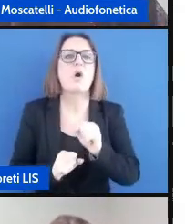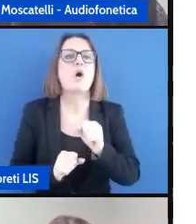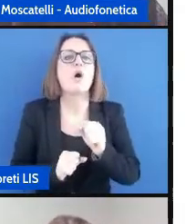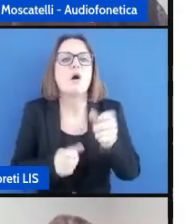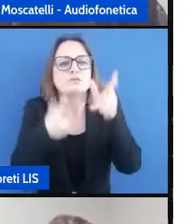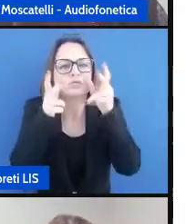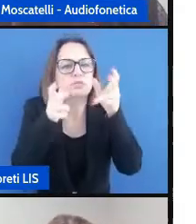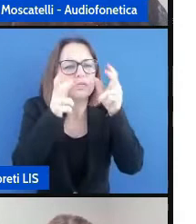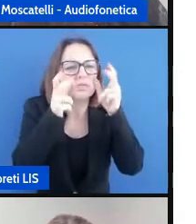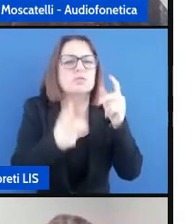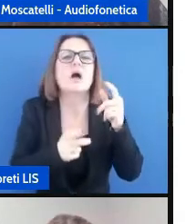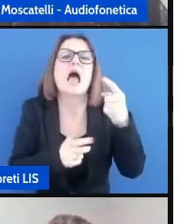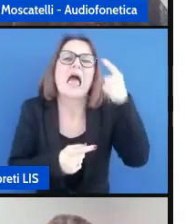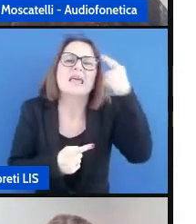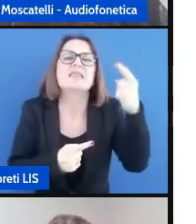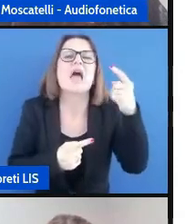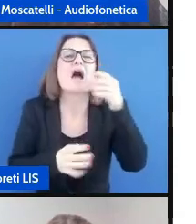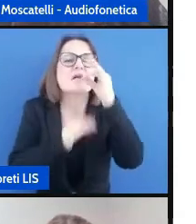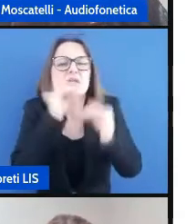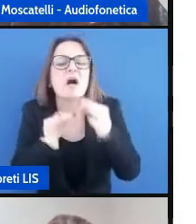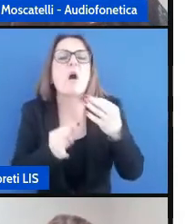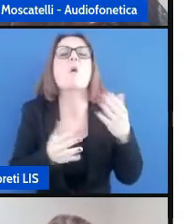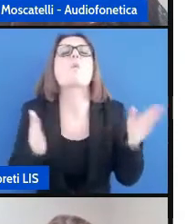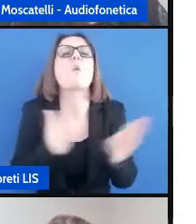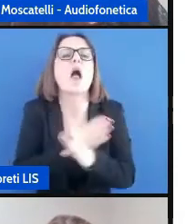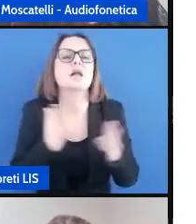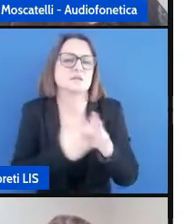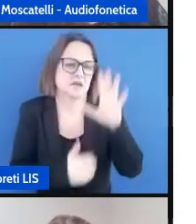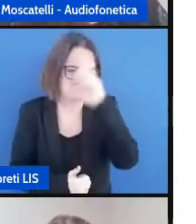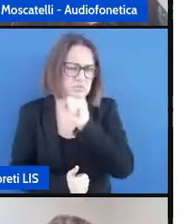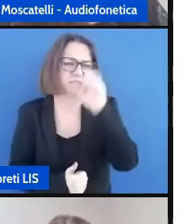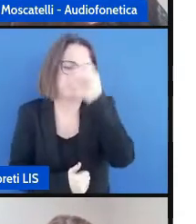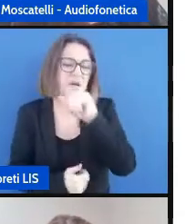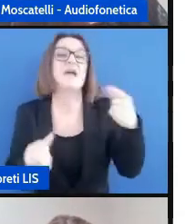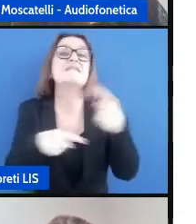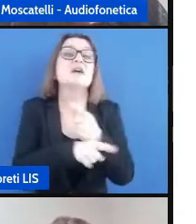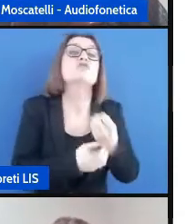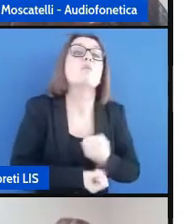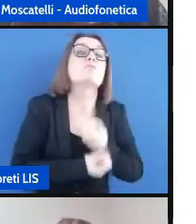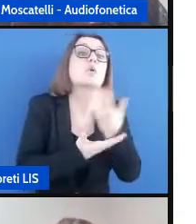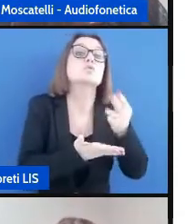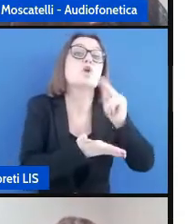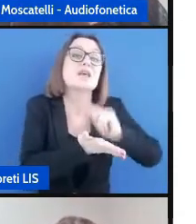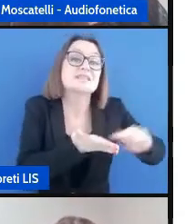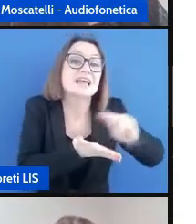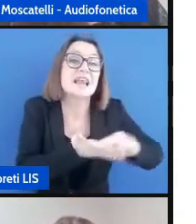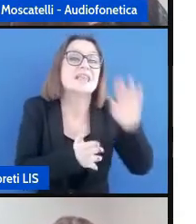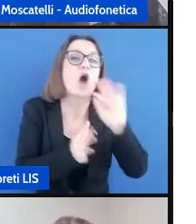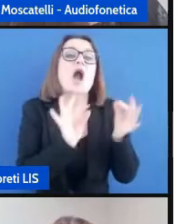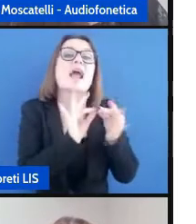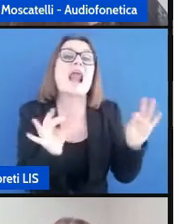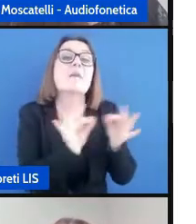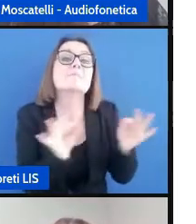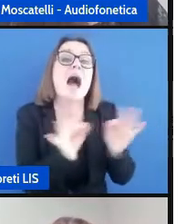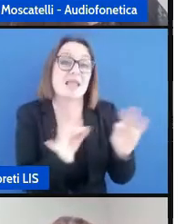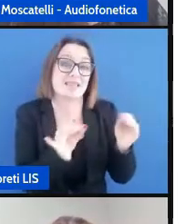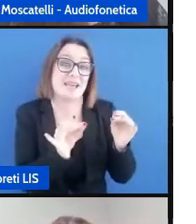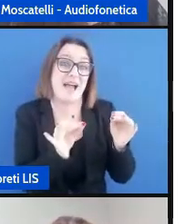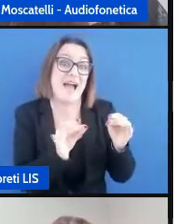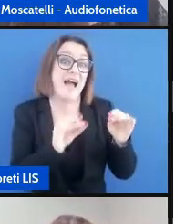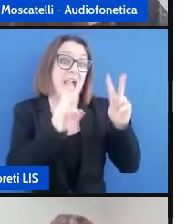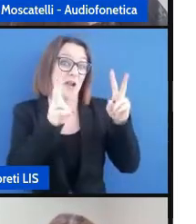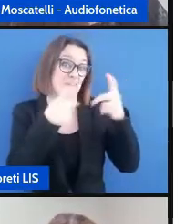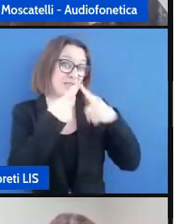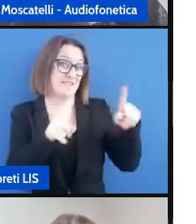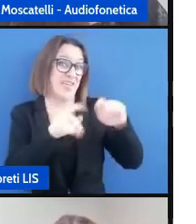concetto diverso invece quando si parla di produzione scritta e struttura grammaticale in questo caso io